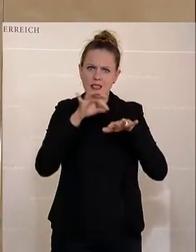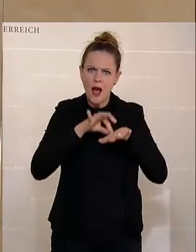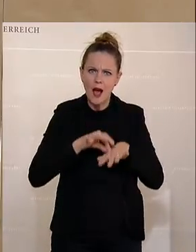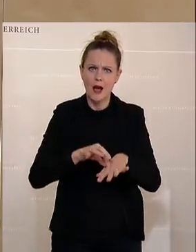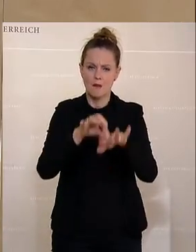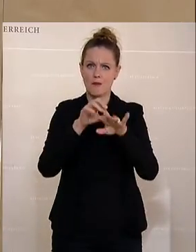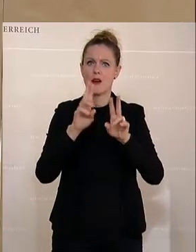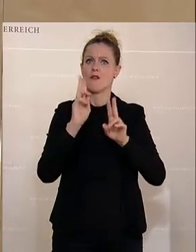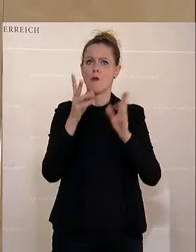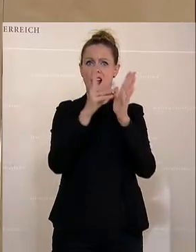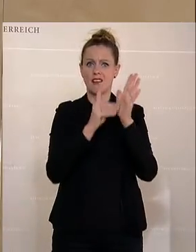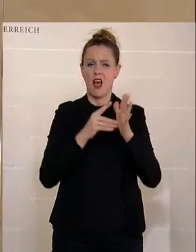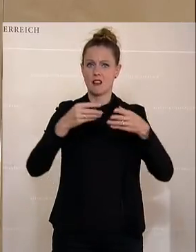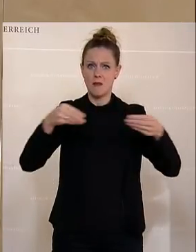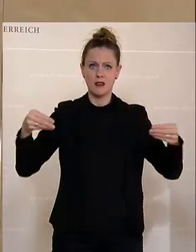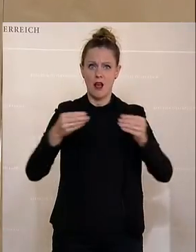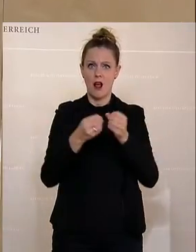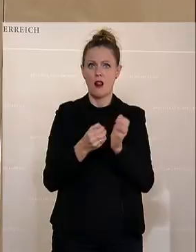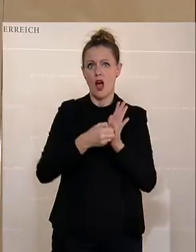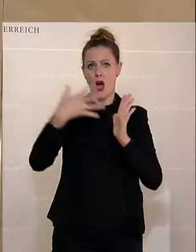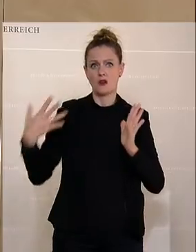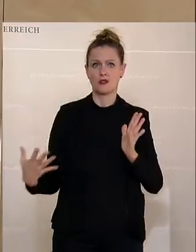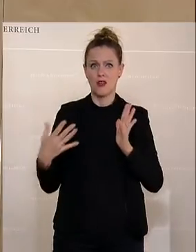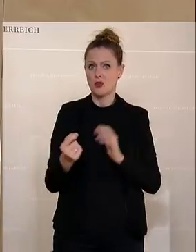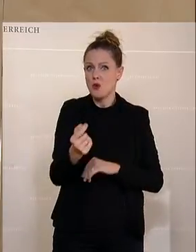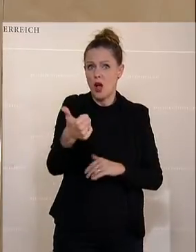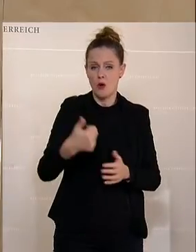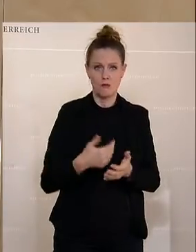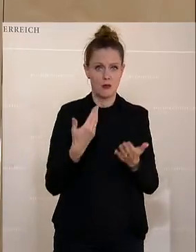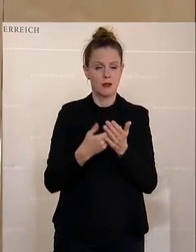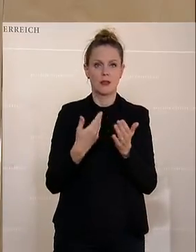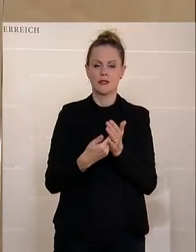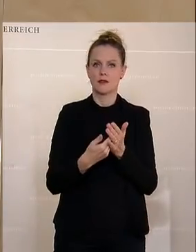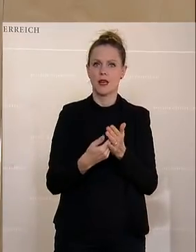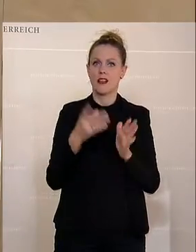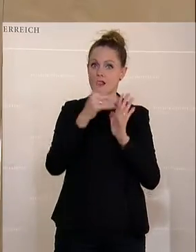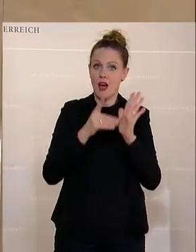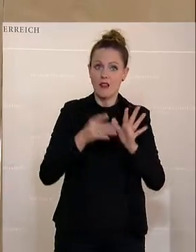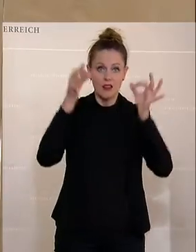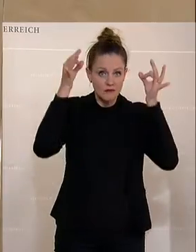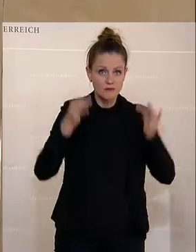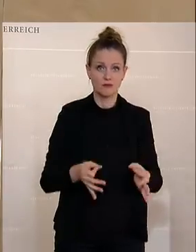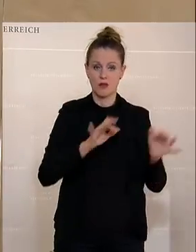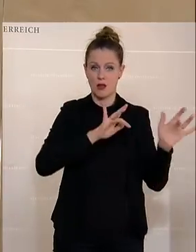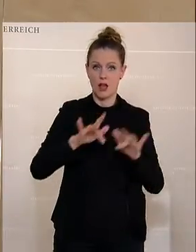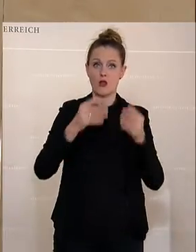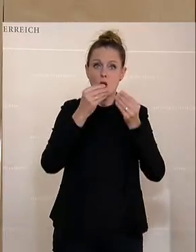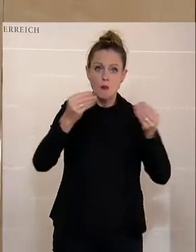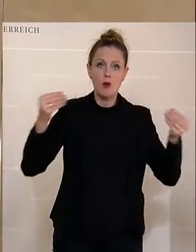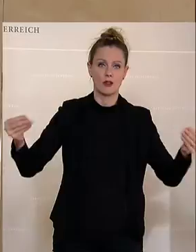wenig Datenmaterial ausgewertet werden konnte. Das heißt, ausreichend Daten, fundierte Daten und eine entsprechend moderne